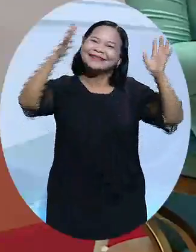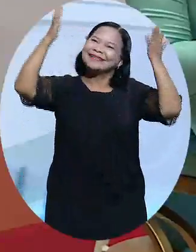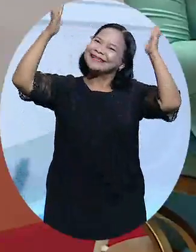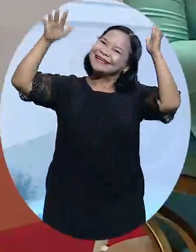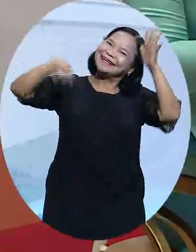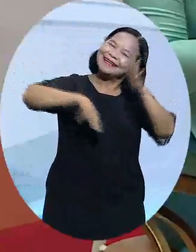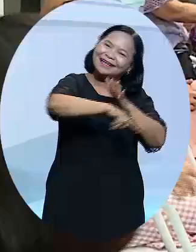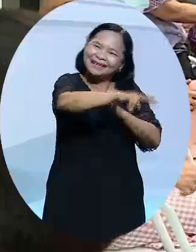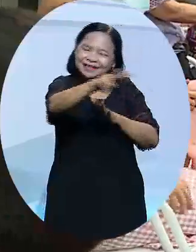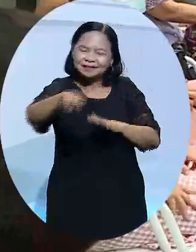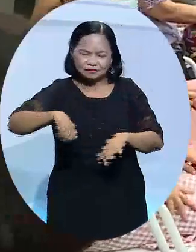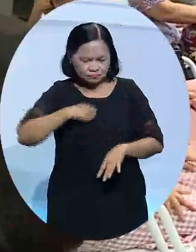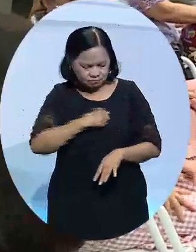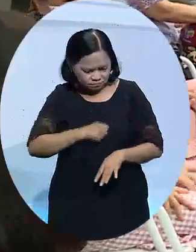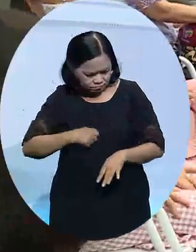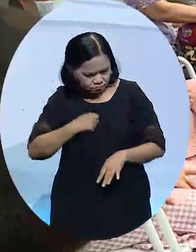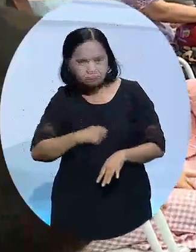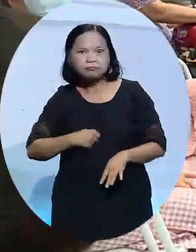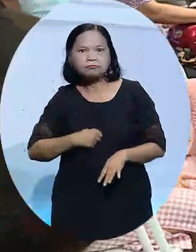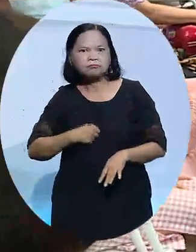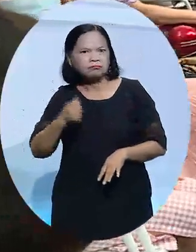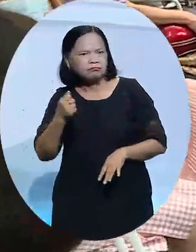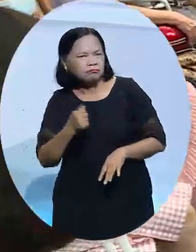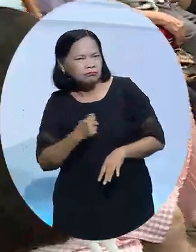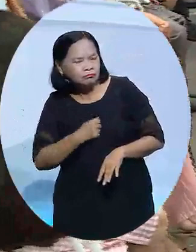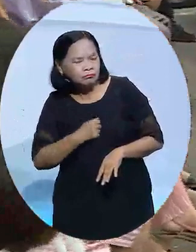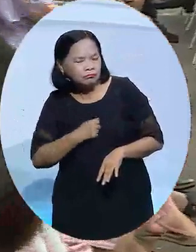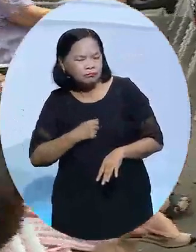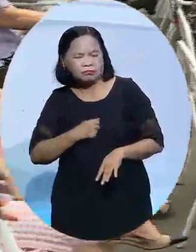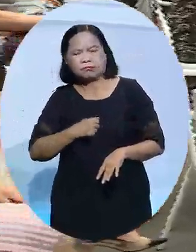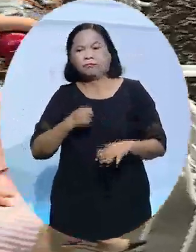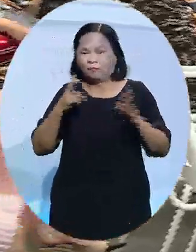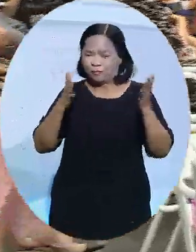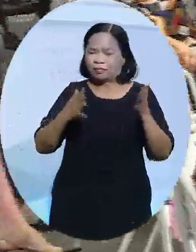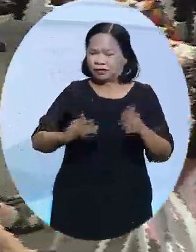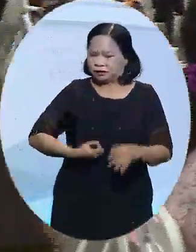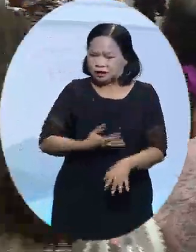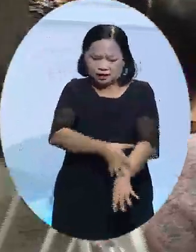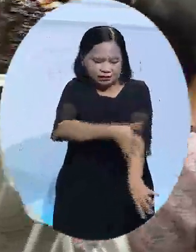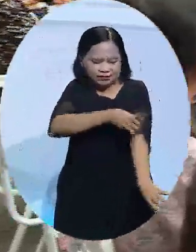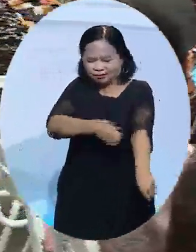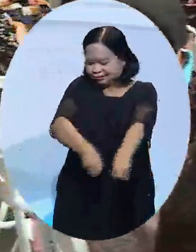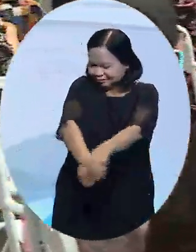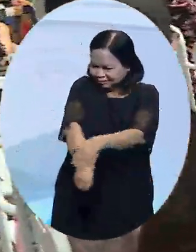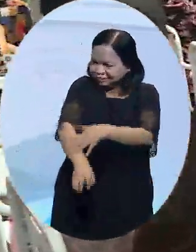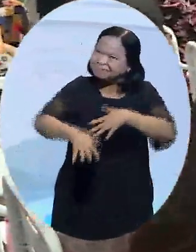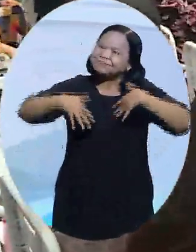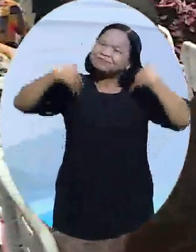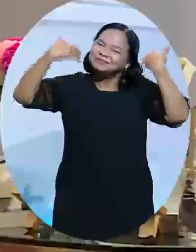nữ đã trải qua nhiều đau buồn mất mát, đủ thấm thiế mọi hỉ nộ ái ố để biết sống tích cực lạc quan bên kia dốc cuộc đời.